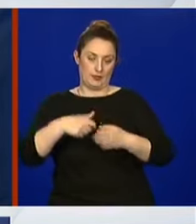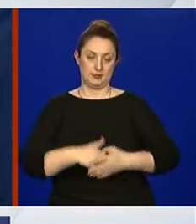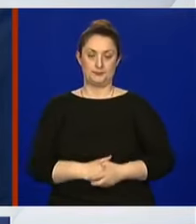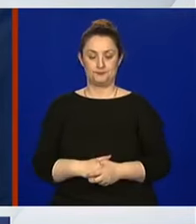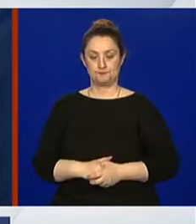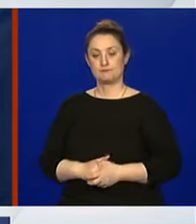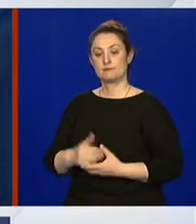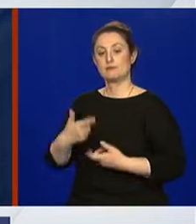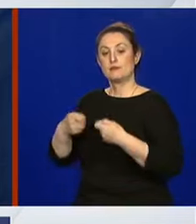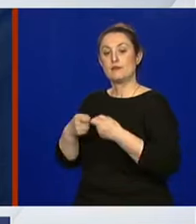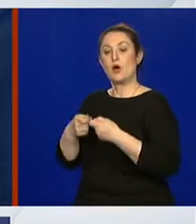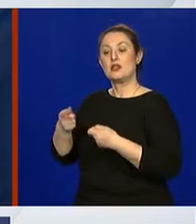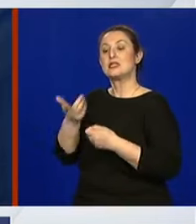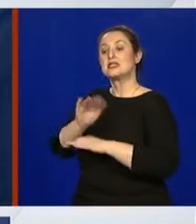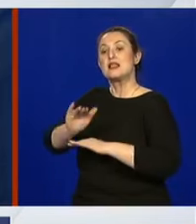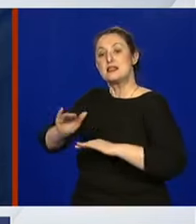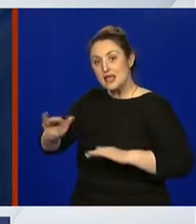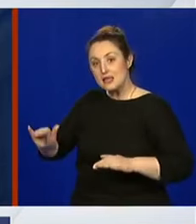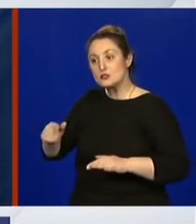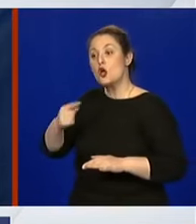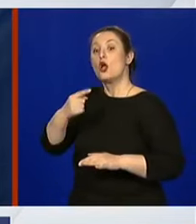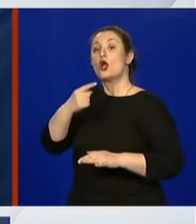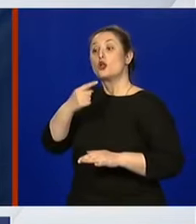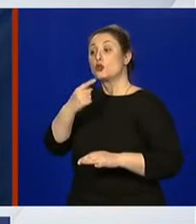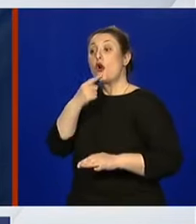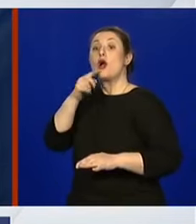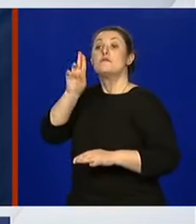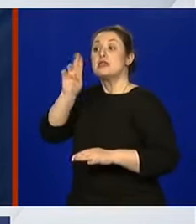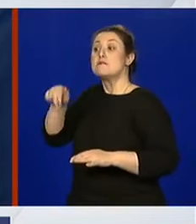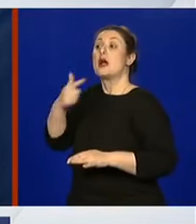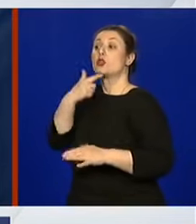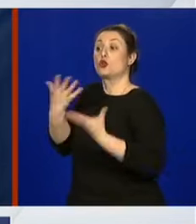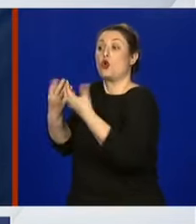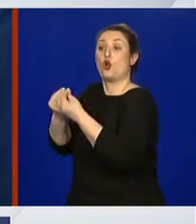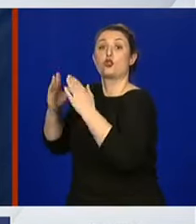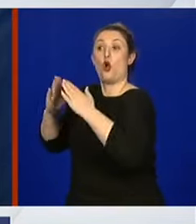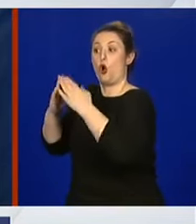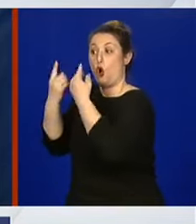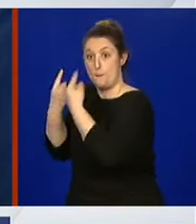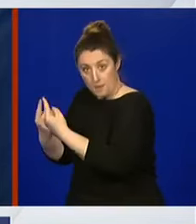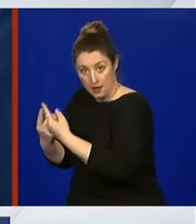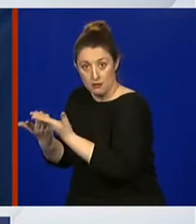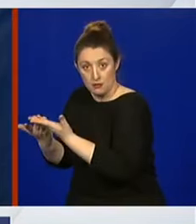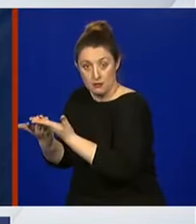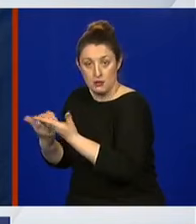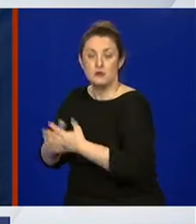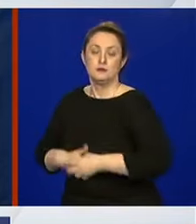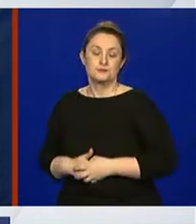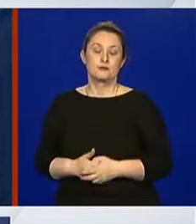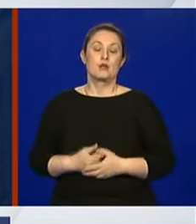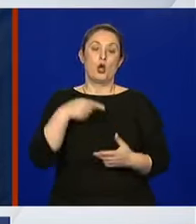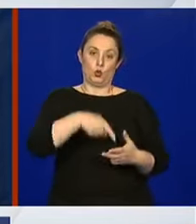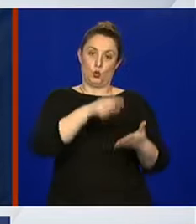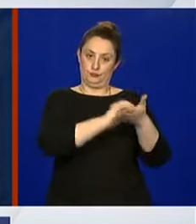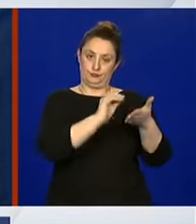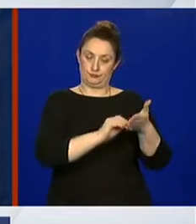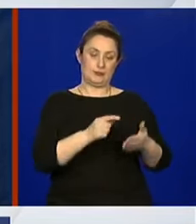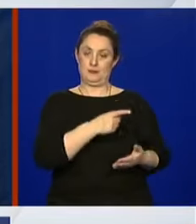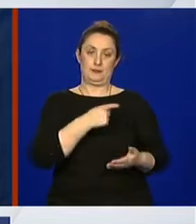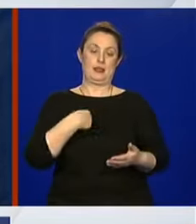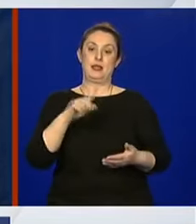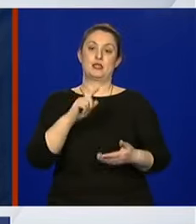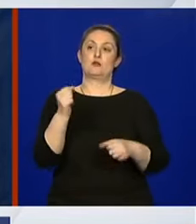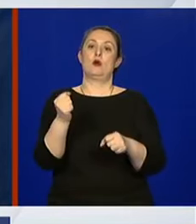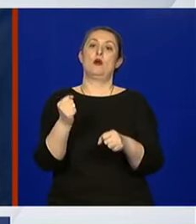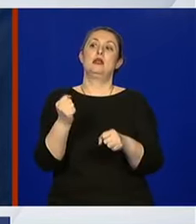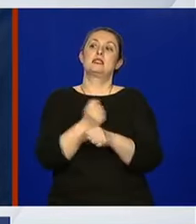tiče preporuke za djecu koja ipak imaju s nekim ostati kod kuće? Pa, gledajte, u tim preporukama sigurno nećemo razraditi sve